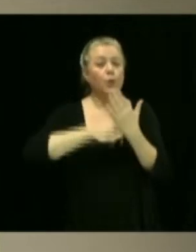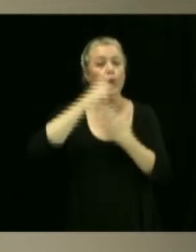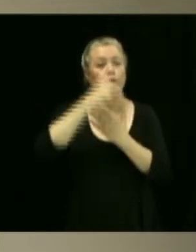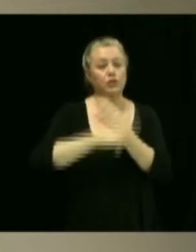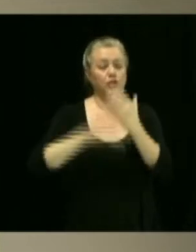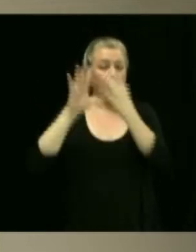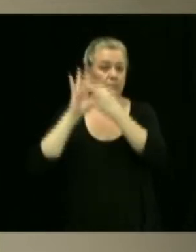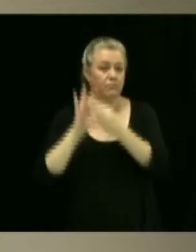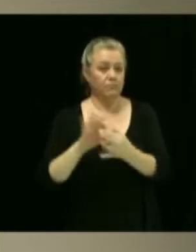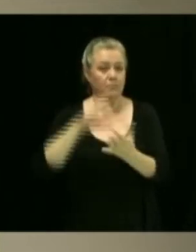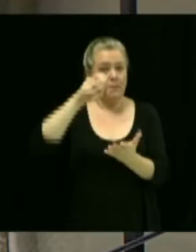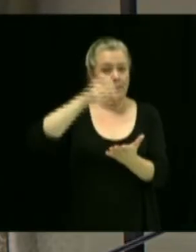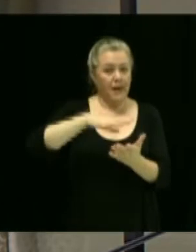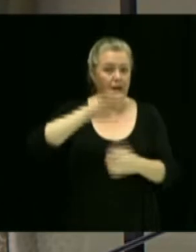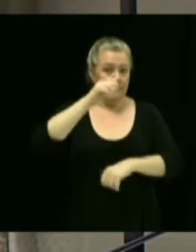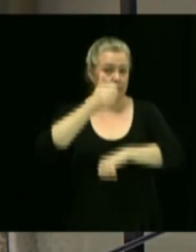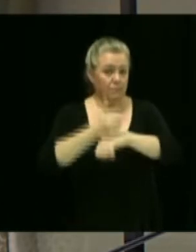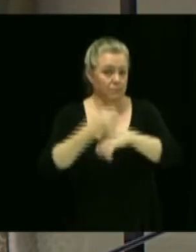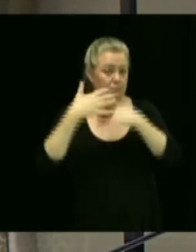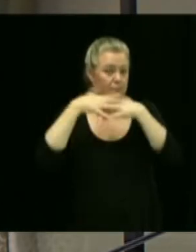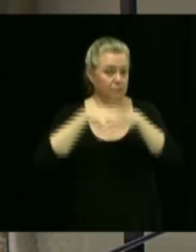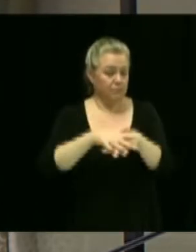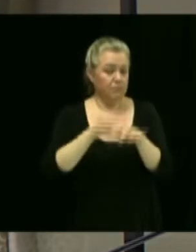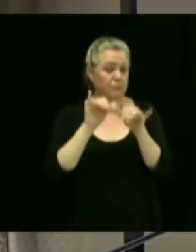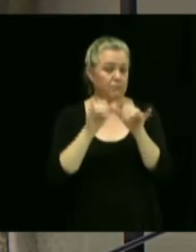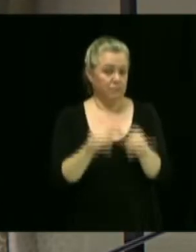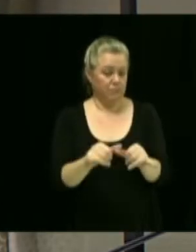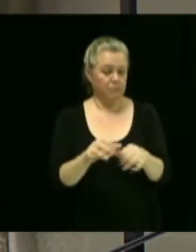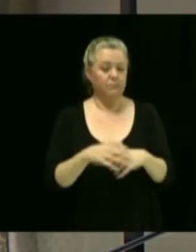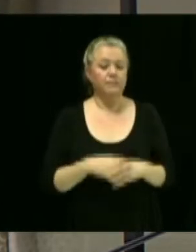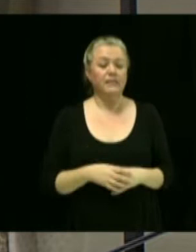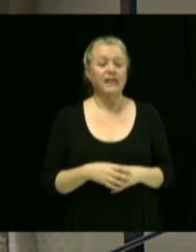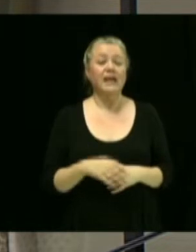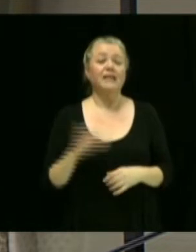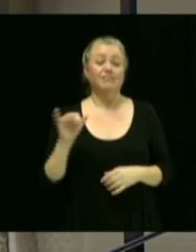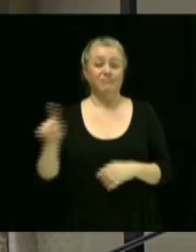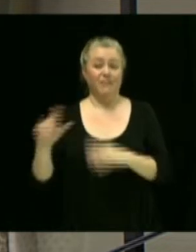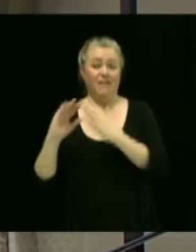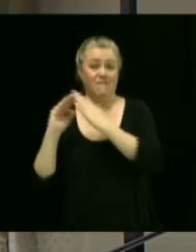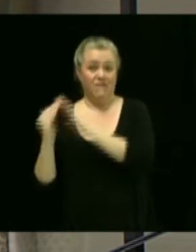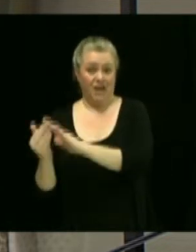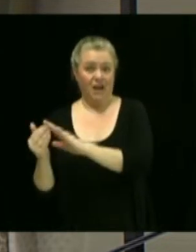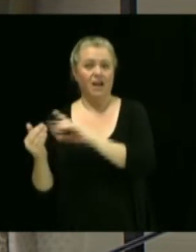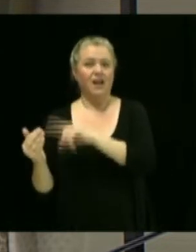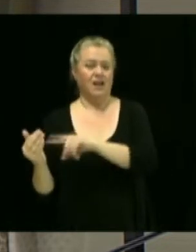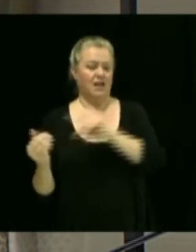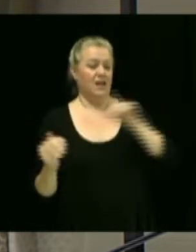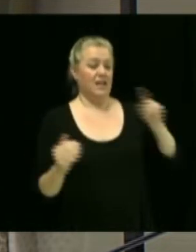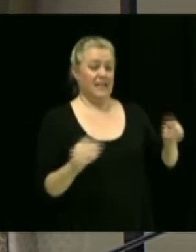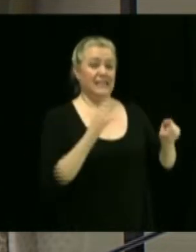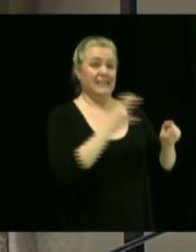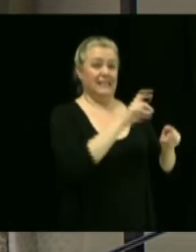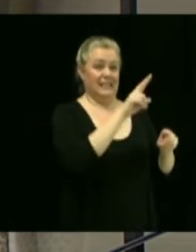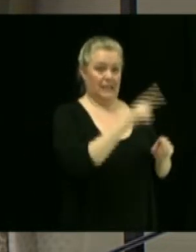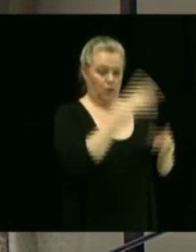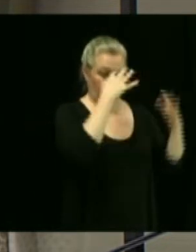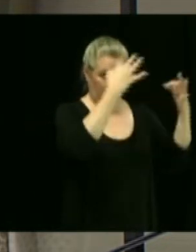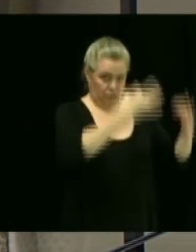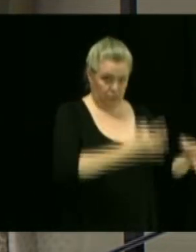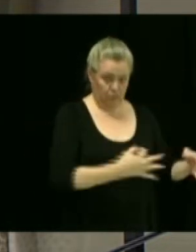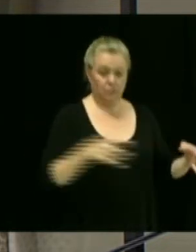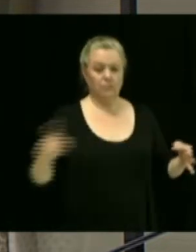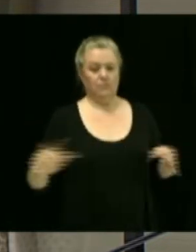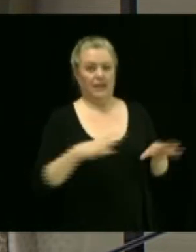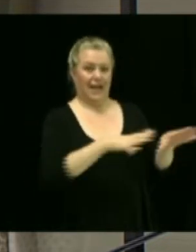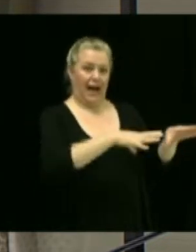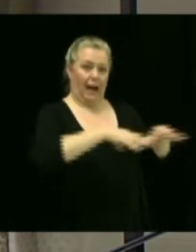'intégration architecturale. Oui. Alors, il y aurait lieu que la ville approuve les résolutions adoptées par le CCU pour les projets